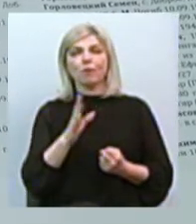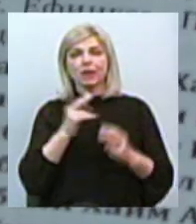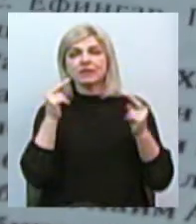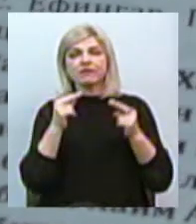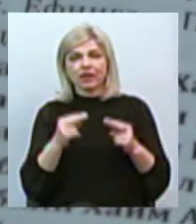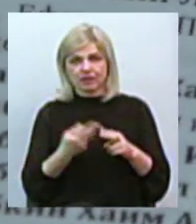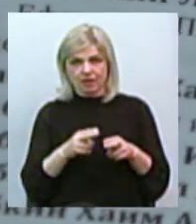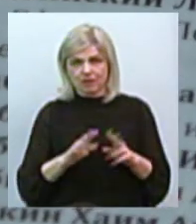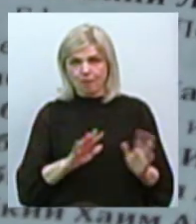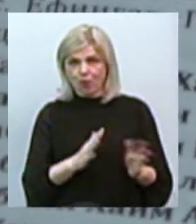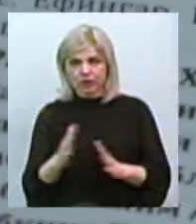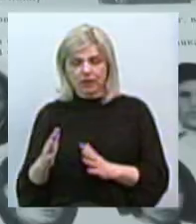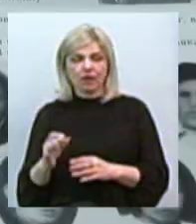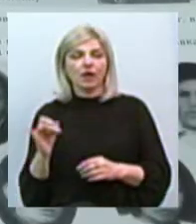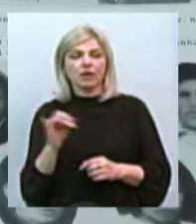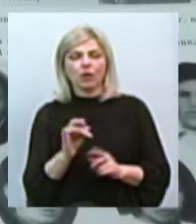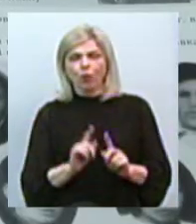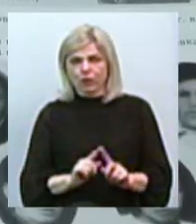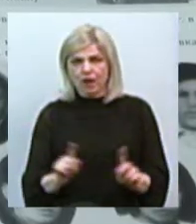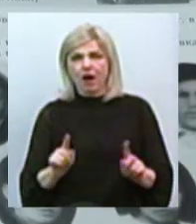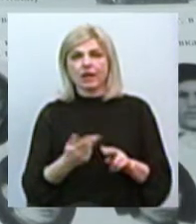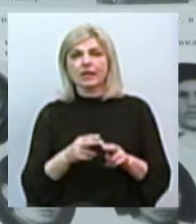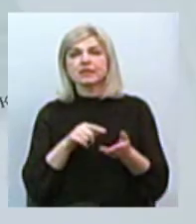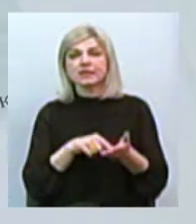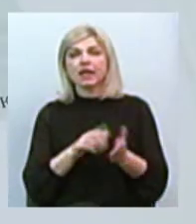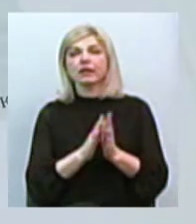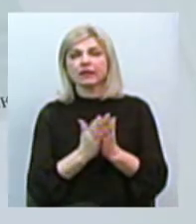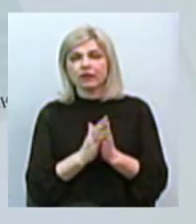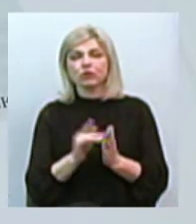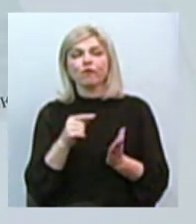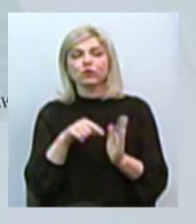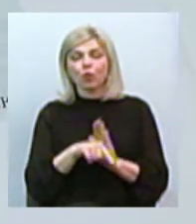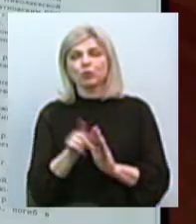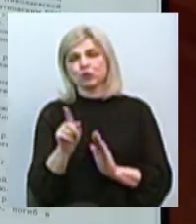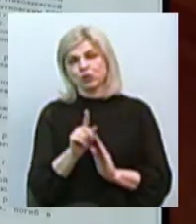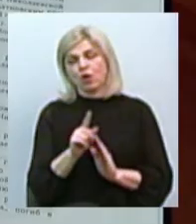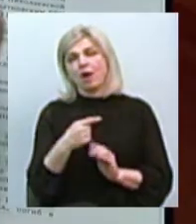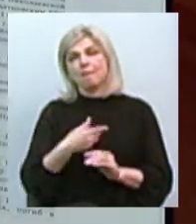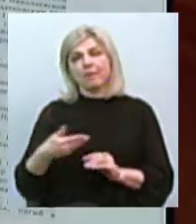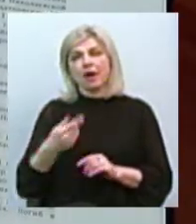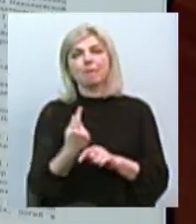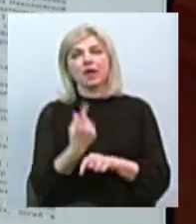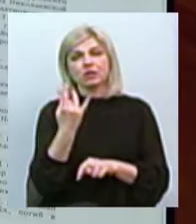подій. Ну і крім того, унікальність цієї книжки полягає якраз в тому, що там ми вперше